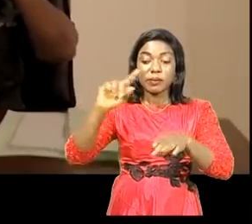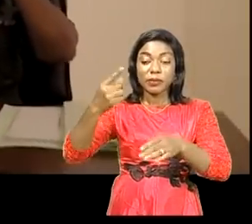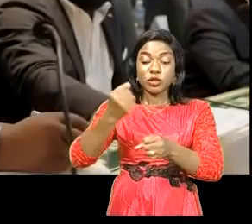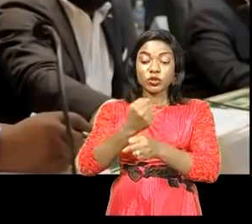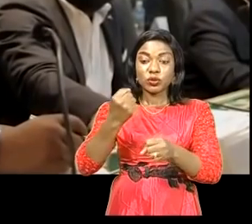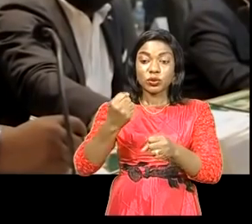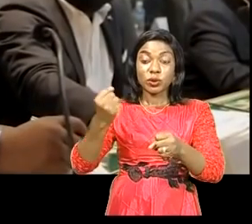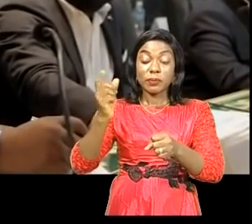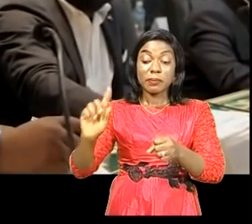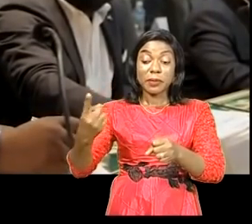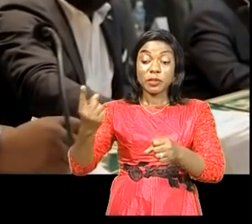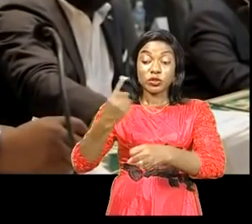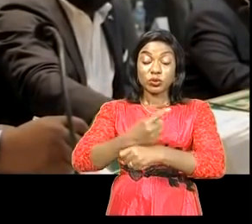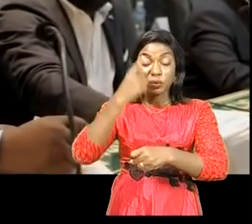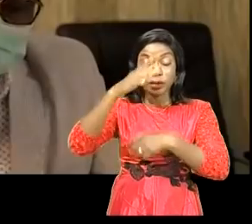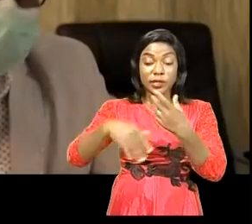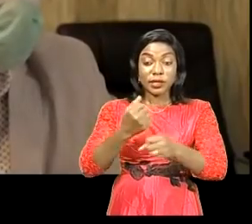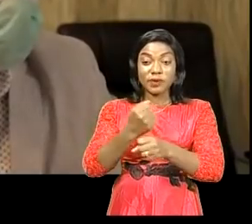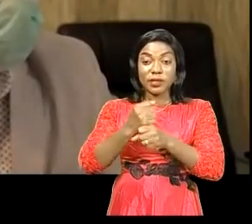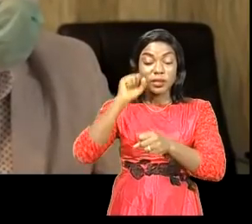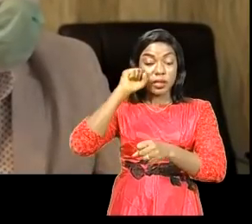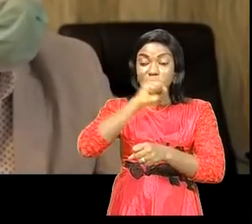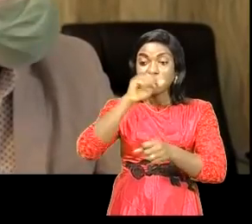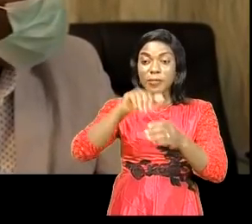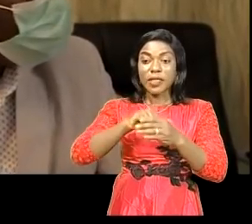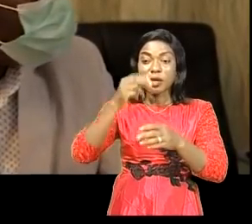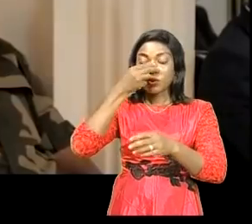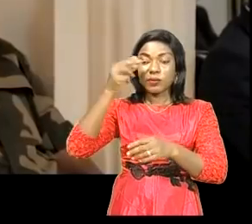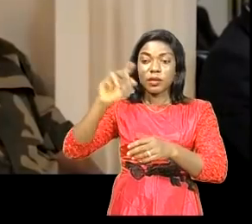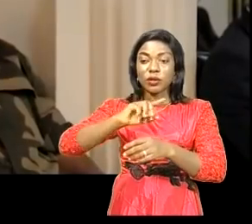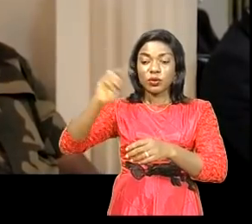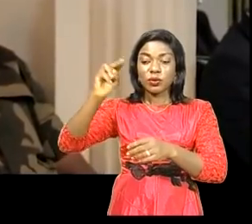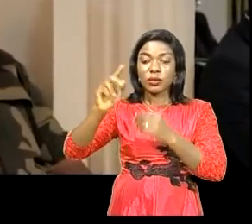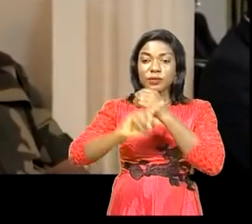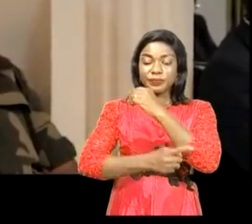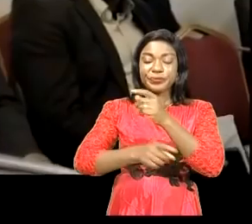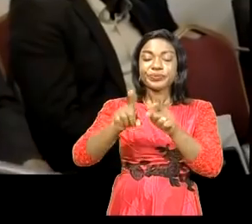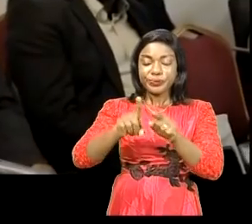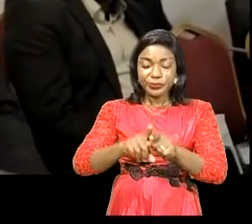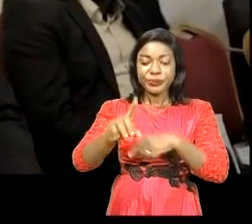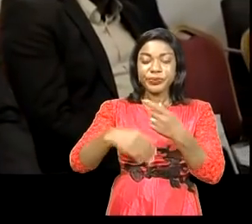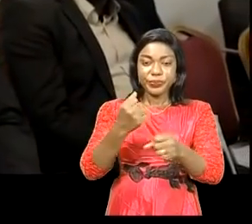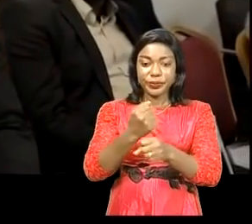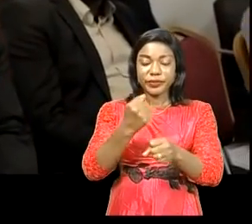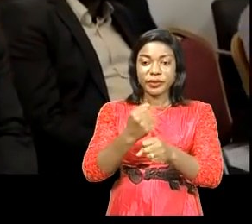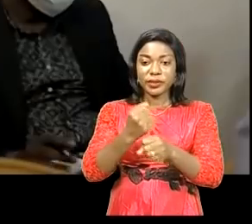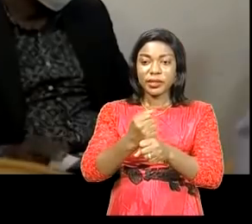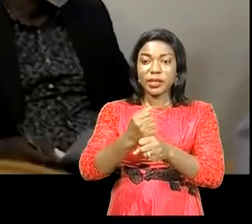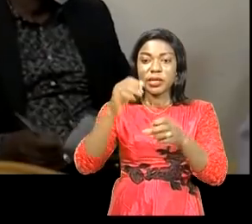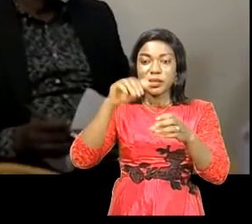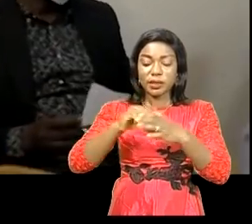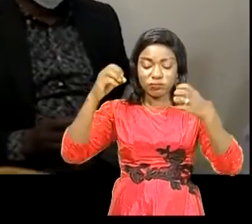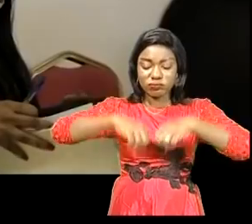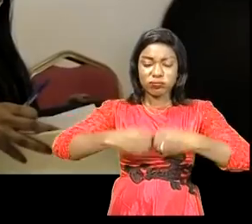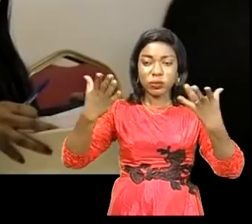du Premier ministre Jean-Michel Samaloukonde-Kiengé à Goma dans le Nord-Kivu. Les opérations militaires sur le terrain et la gestion de la catastrophe